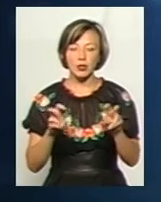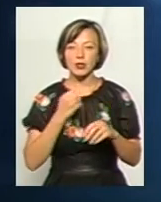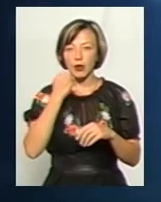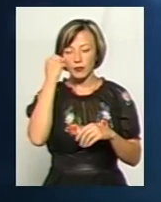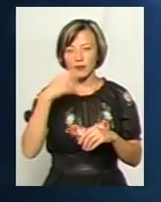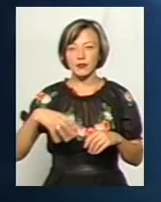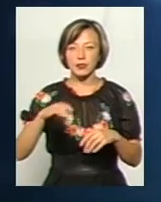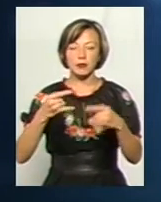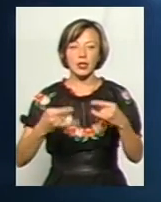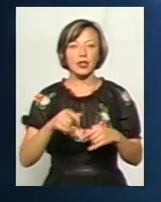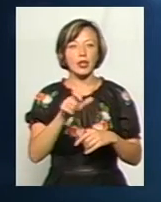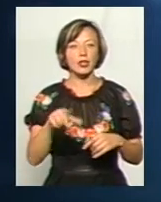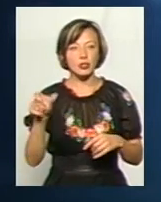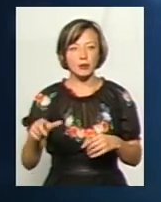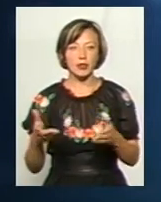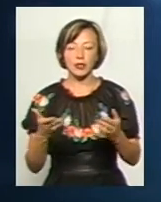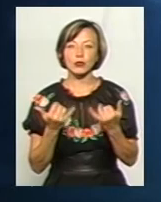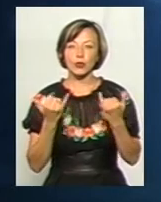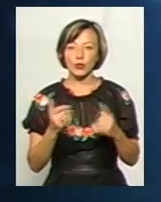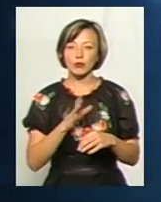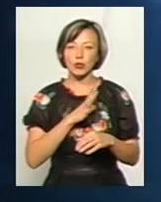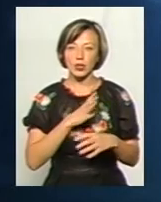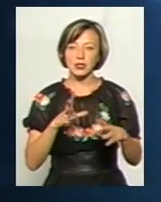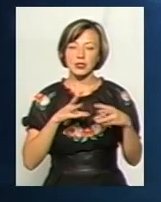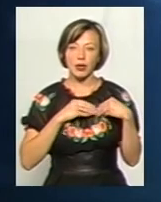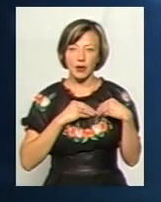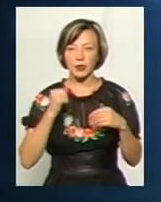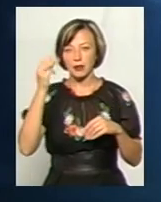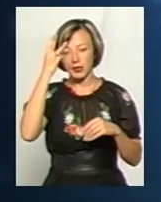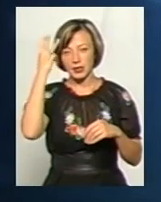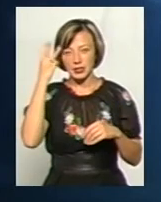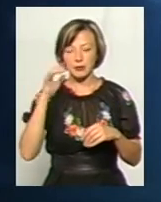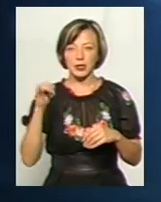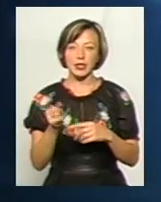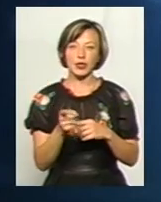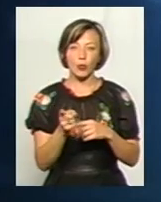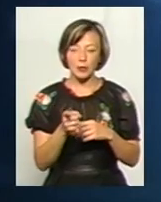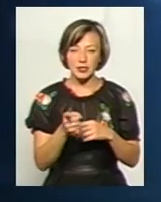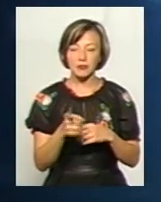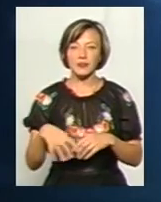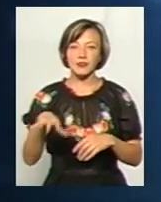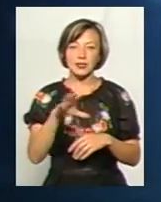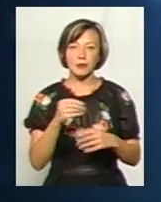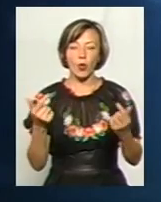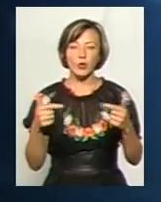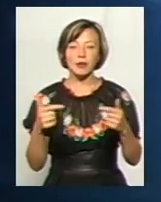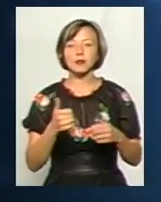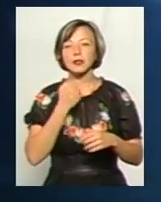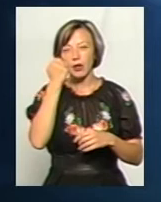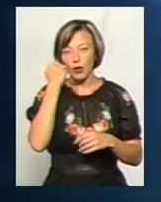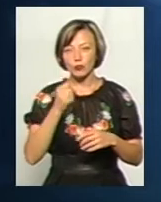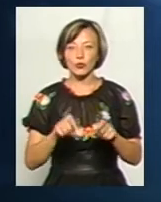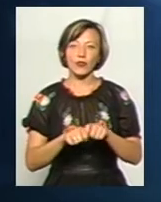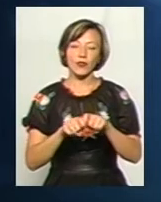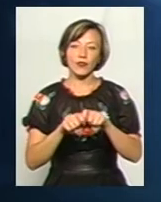Дякуємо усім телеглядачам, які сьогодні були також з нами, і Хмельницьким, і Тернопільським. Усім гостям дякуємо за те, що